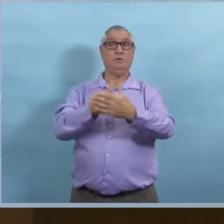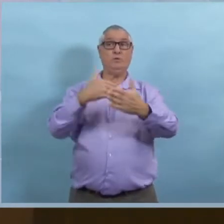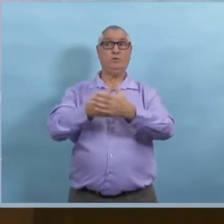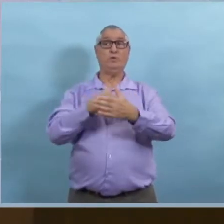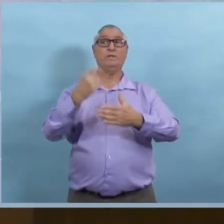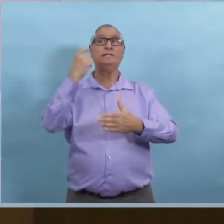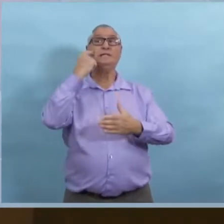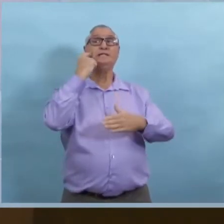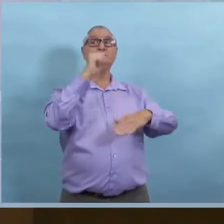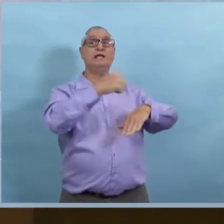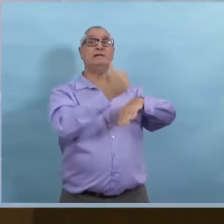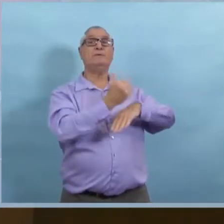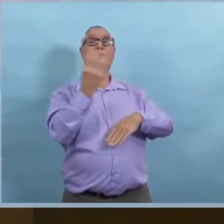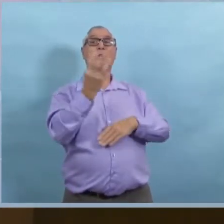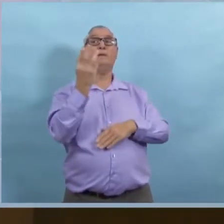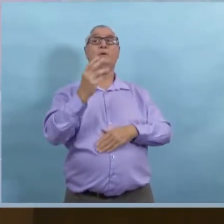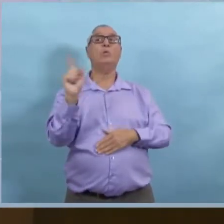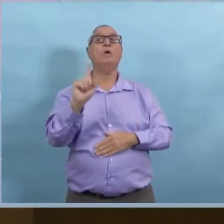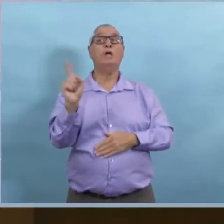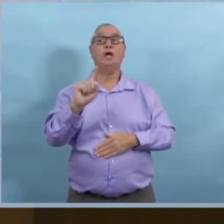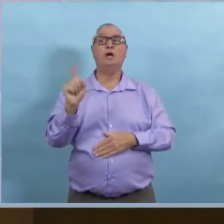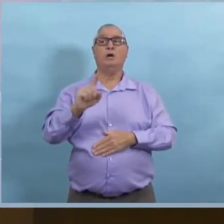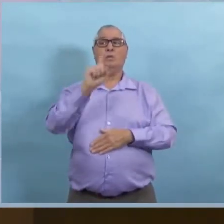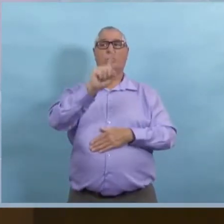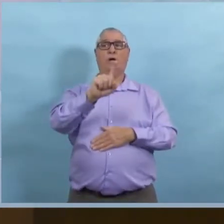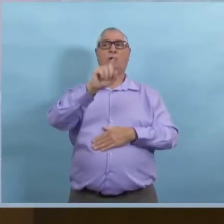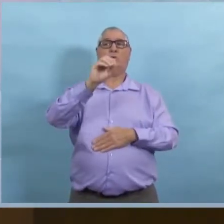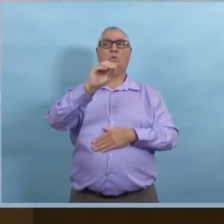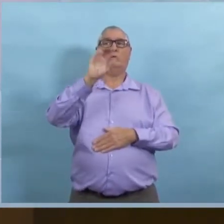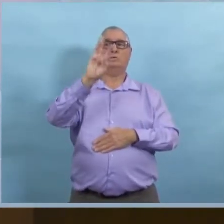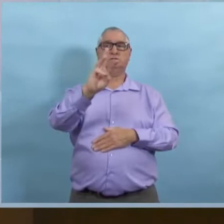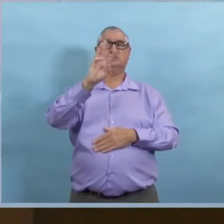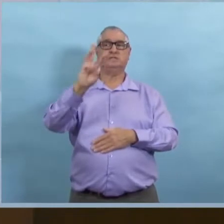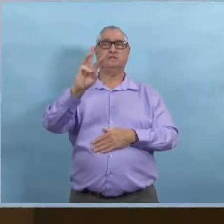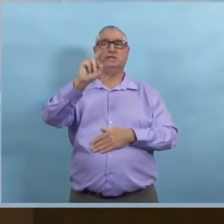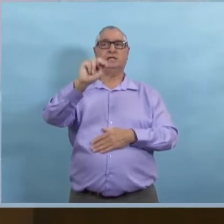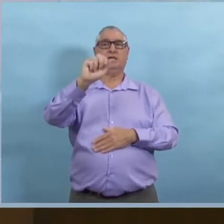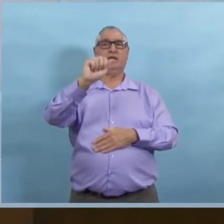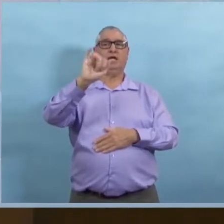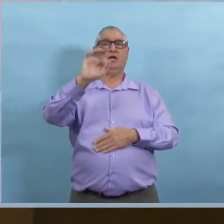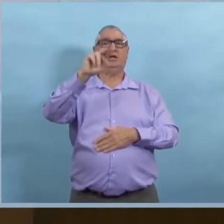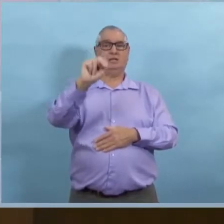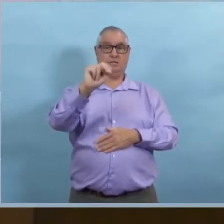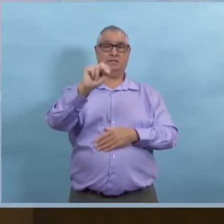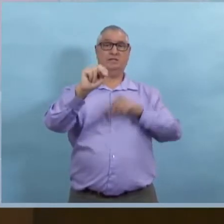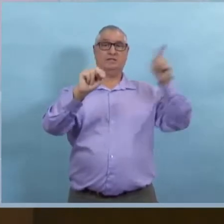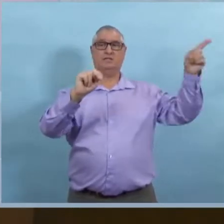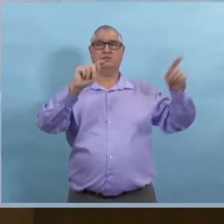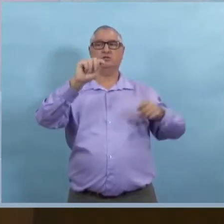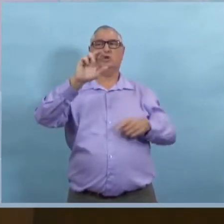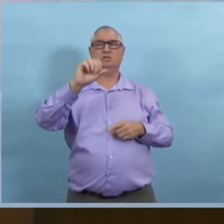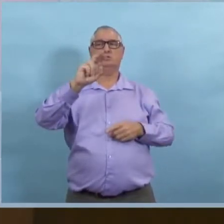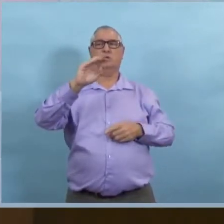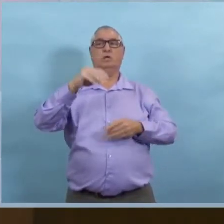ce lieu s'ajoute aux sites récents qui ont été ajoutés. Alors, il s'ajoute aux